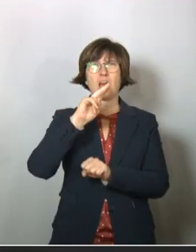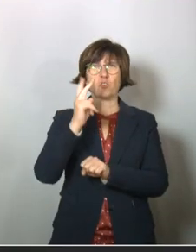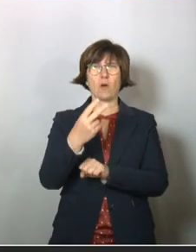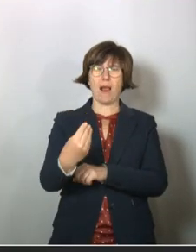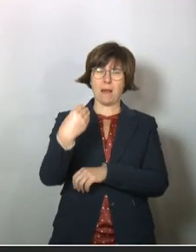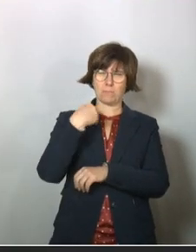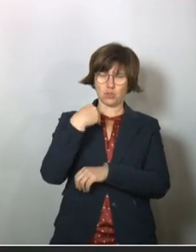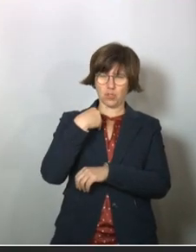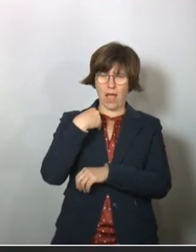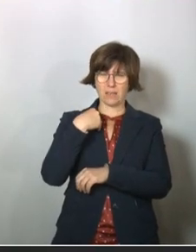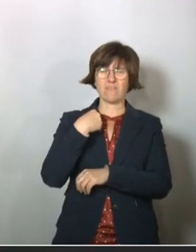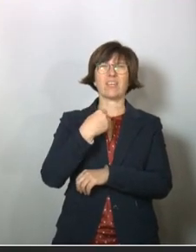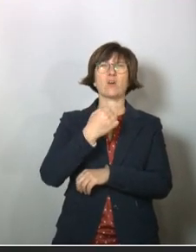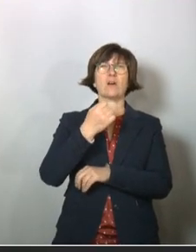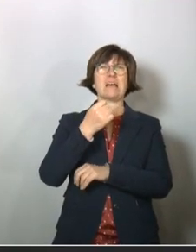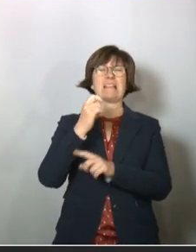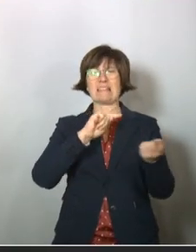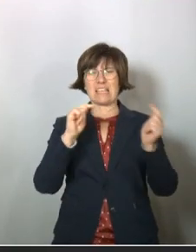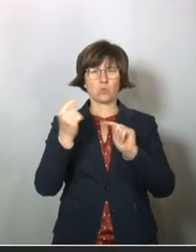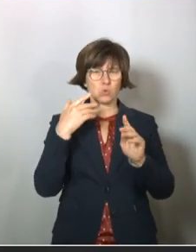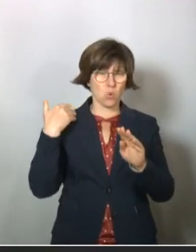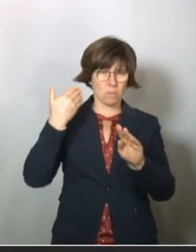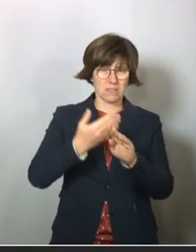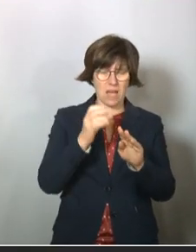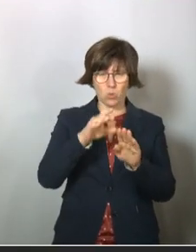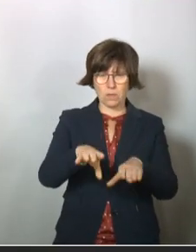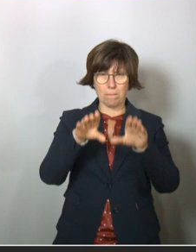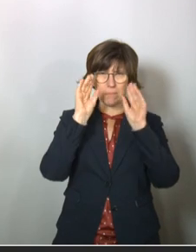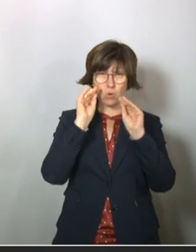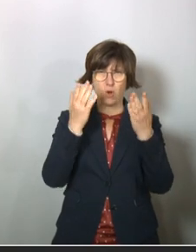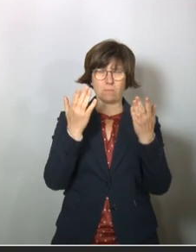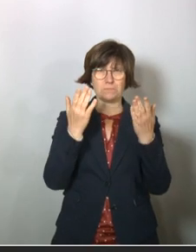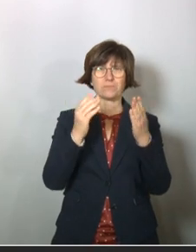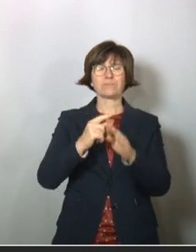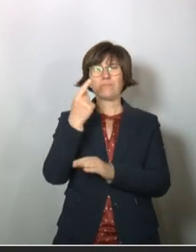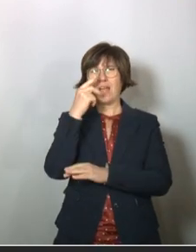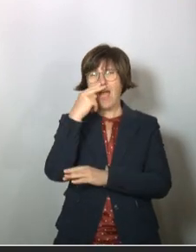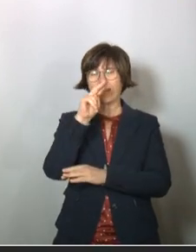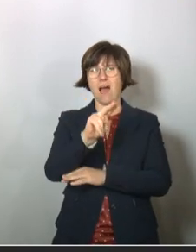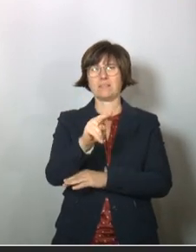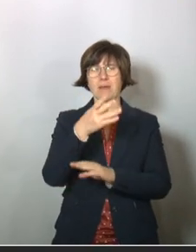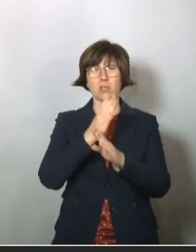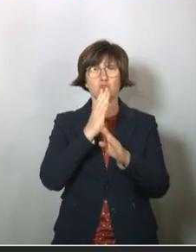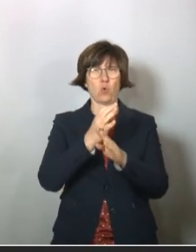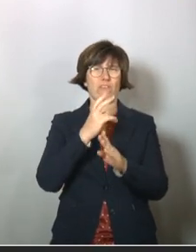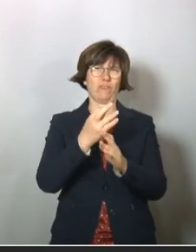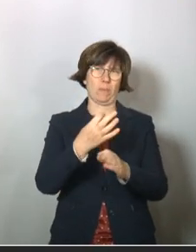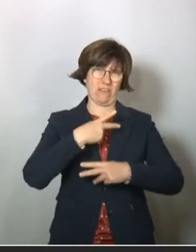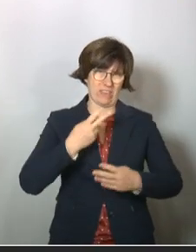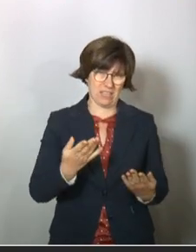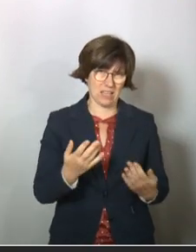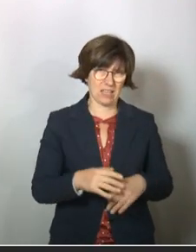an mich wenden. Und ich habe auch das Gros der Diskussion bislang ganz gut verfolgt. Also ein Aspekt scheint mir schon auch ganz wichtig zu sein.